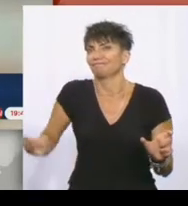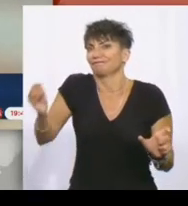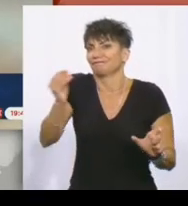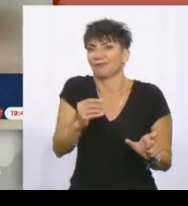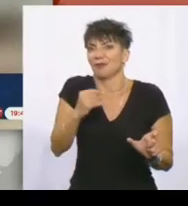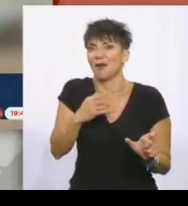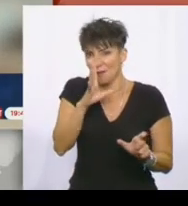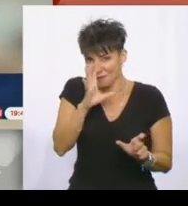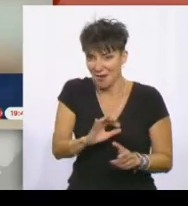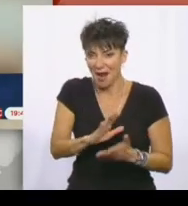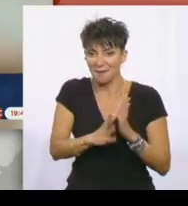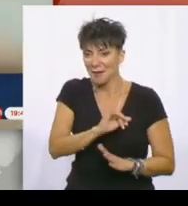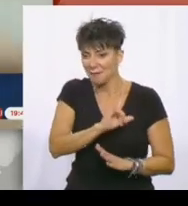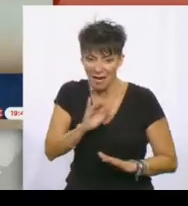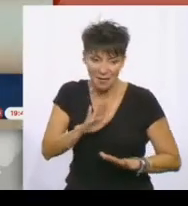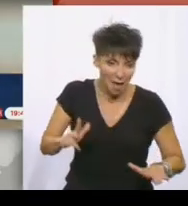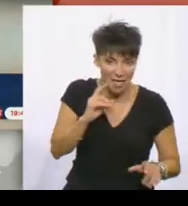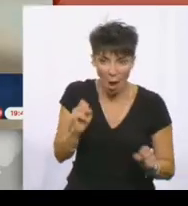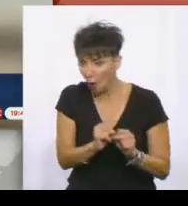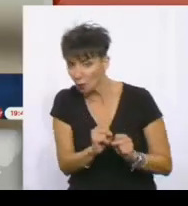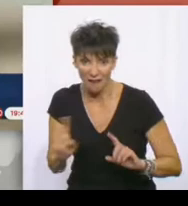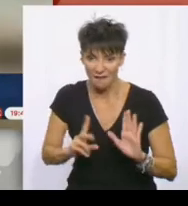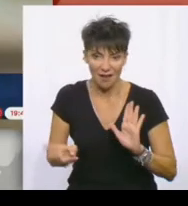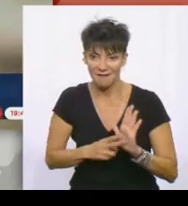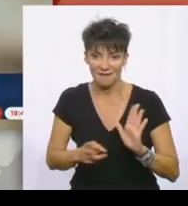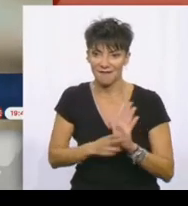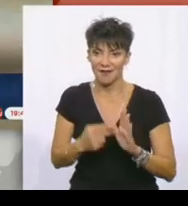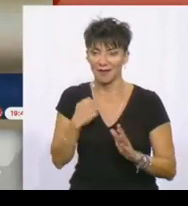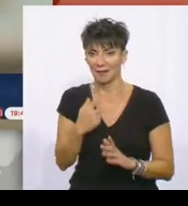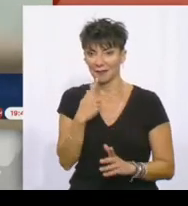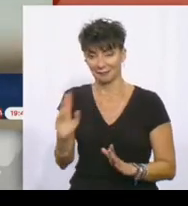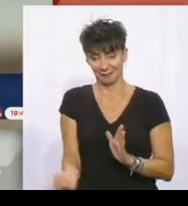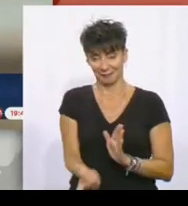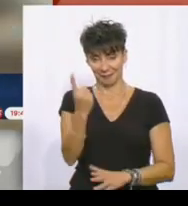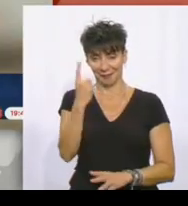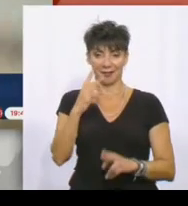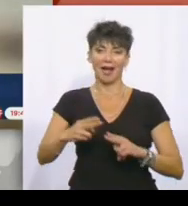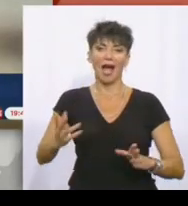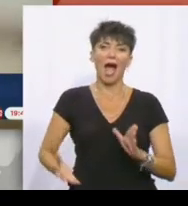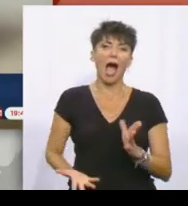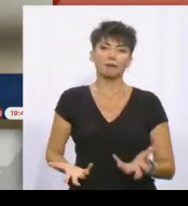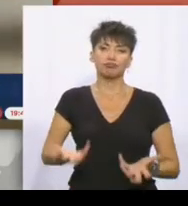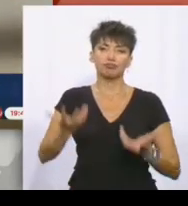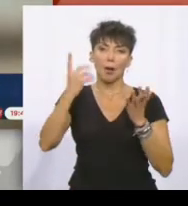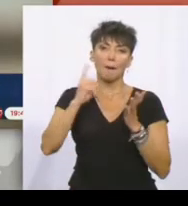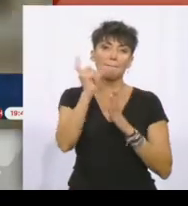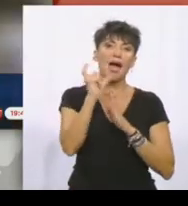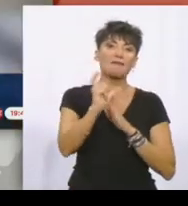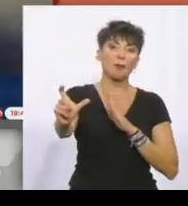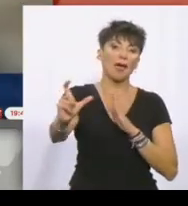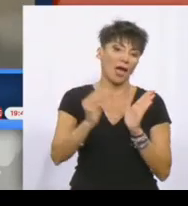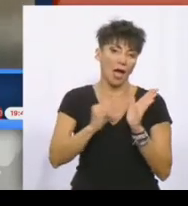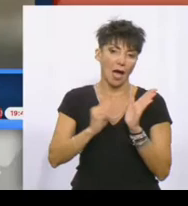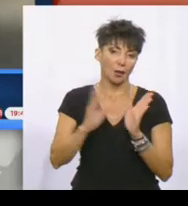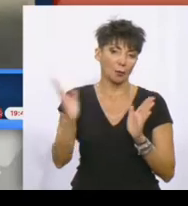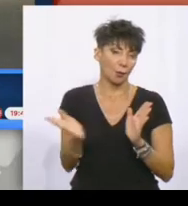ελέγχουν ακόμα και μικρά παιδιά που πλησιάζουν στην πλατεία. Το είδαμε και αυτό στη Ρώμη. Ο Κάφρονας θα διαρκέσει άλλη μια βδομάδα. Ποιος σέρει, μπορεί